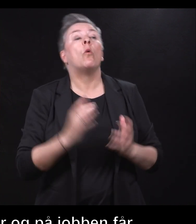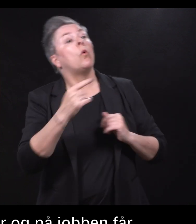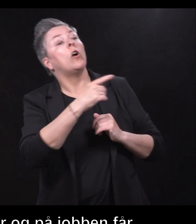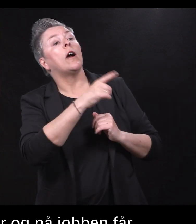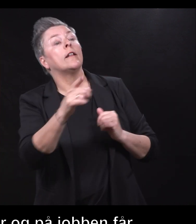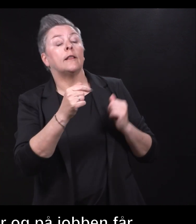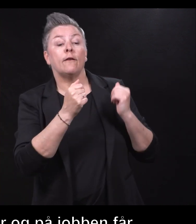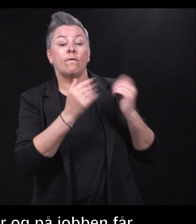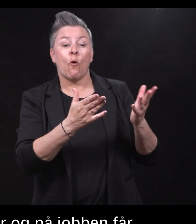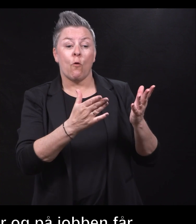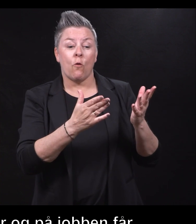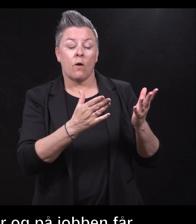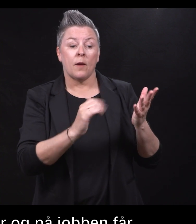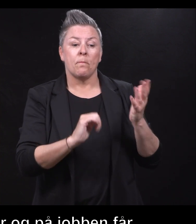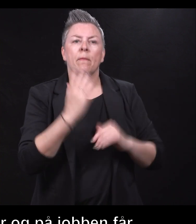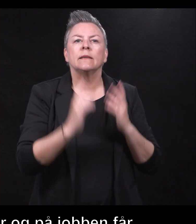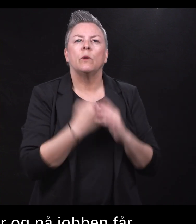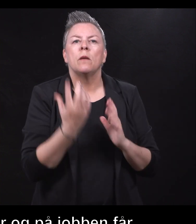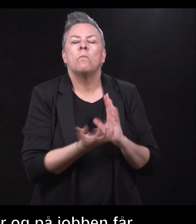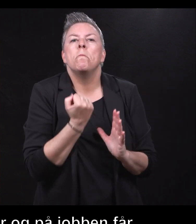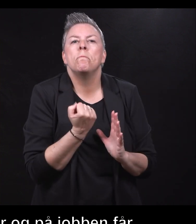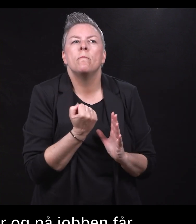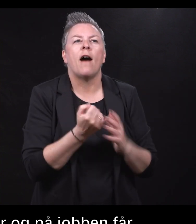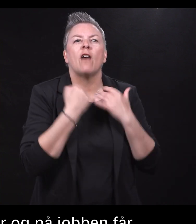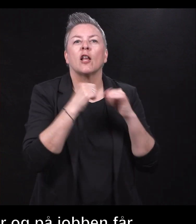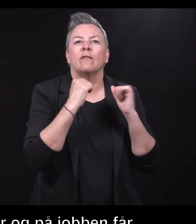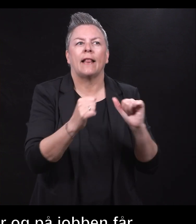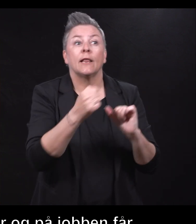mest mulig utbytte av aktivitetene.